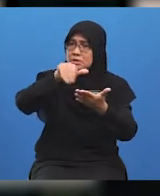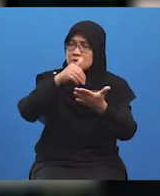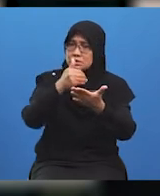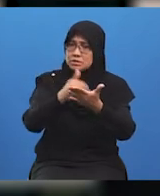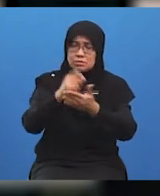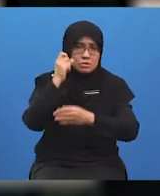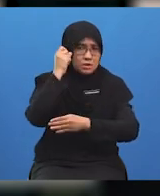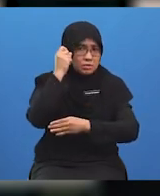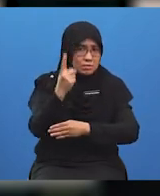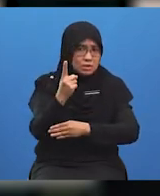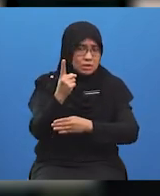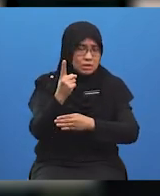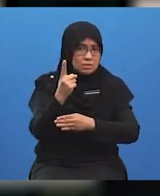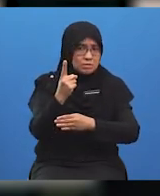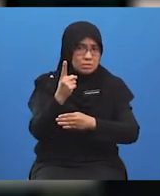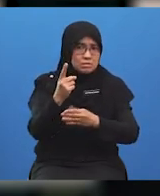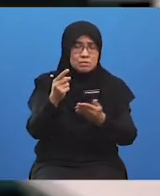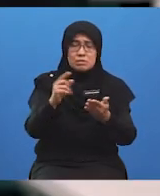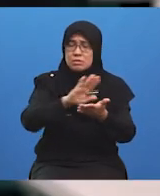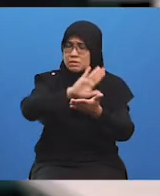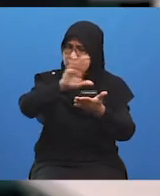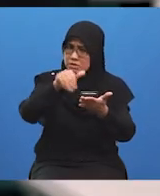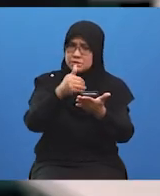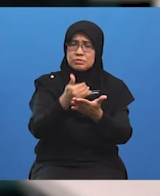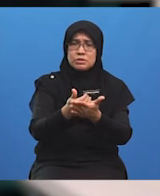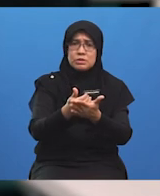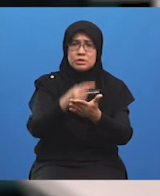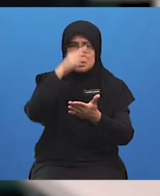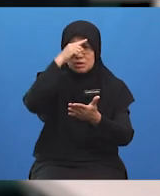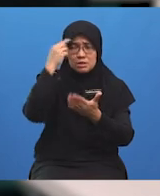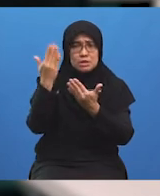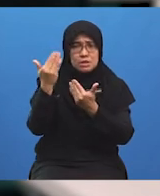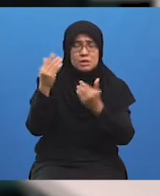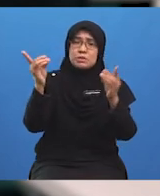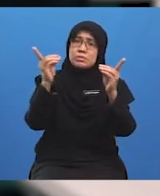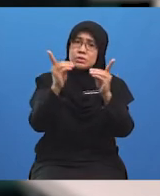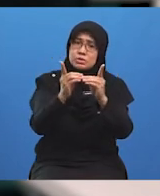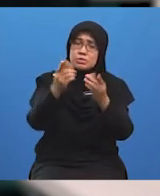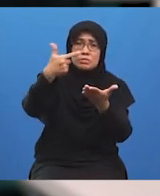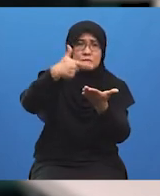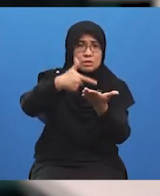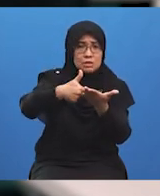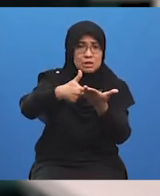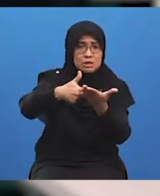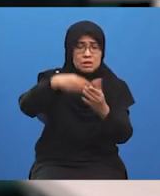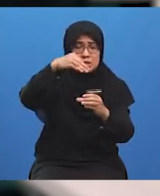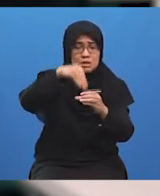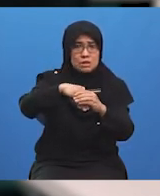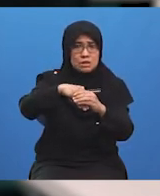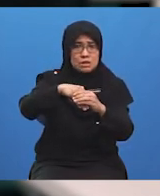isi kandungan bab ini. Diharap kita berjumpa lagi di lain siaran untuk